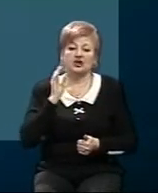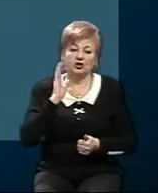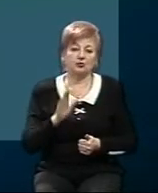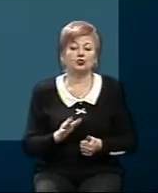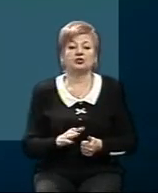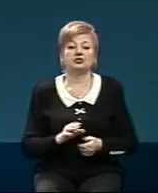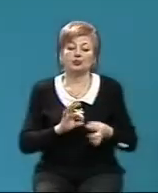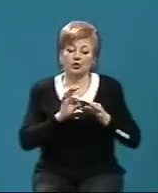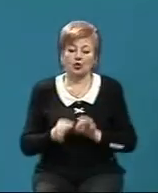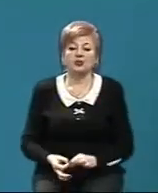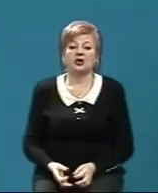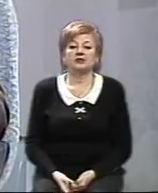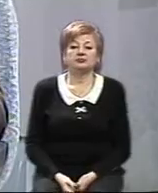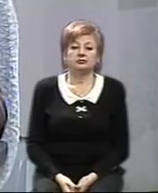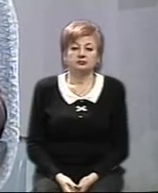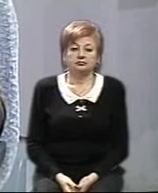більш детально.